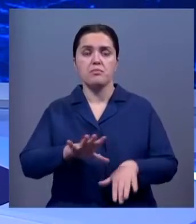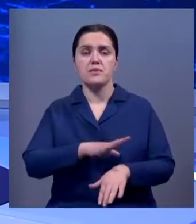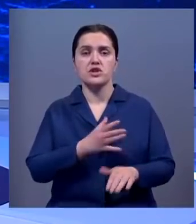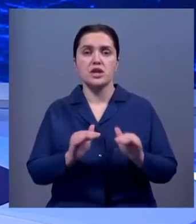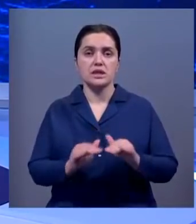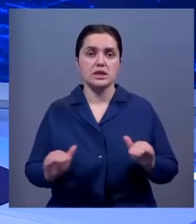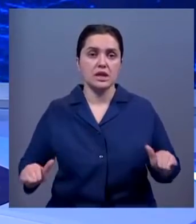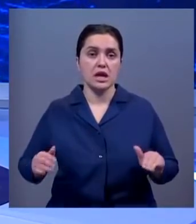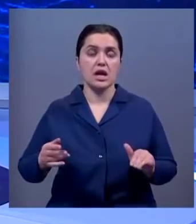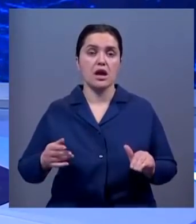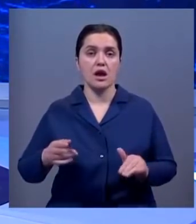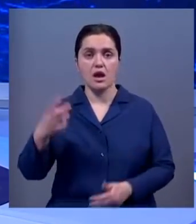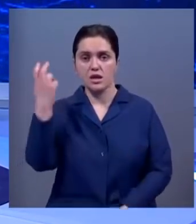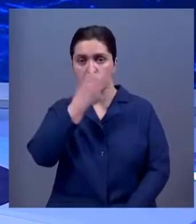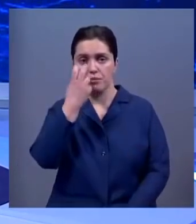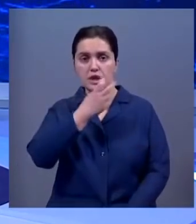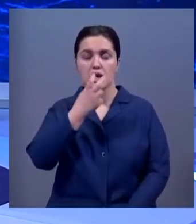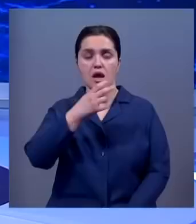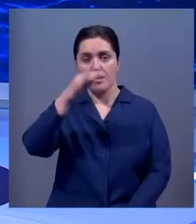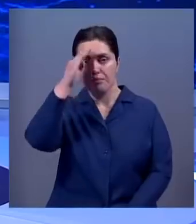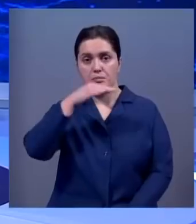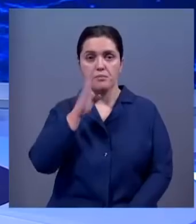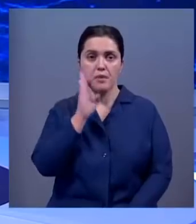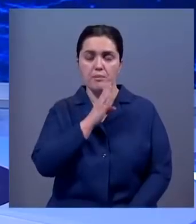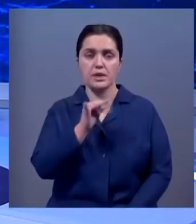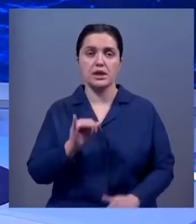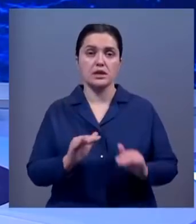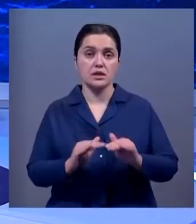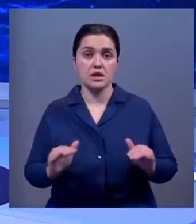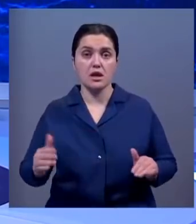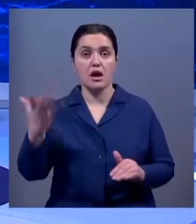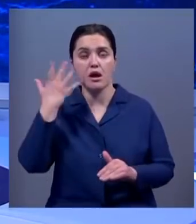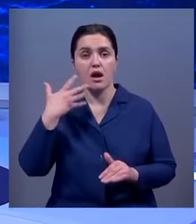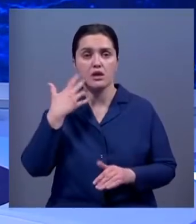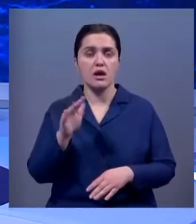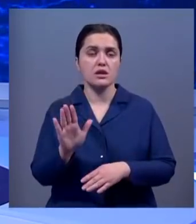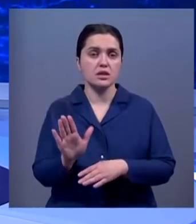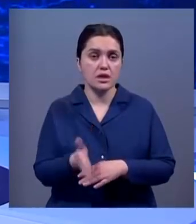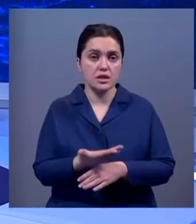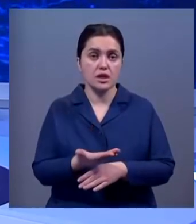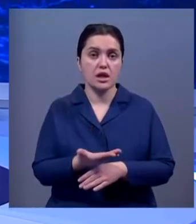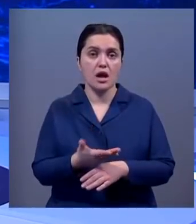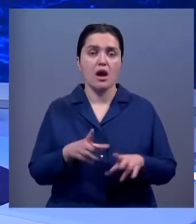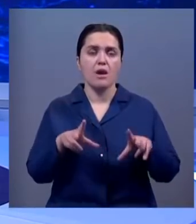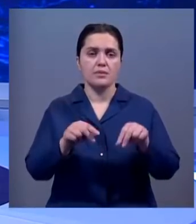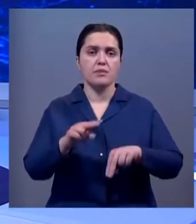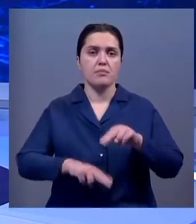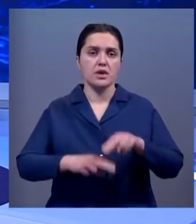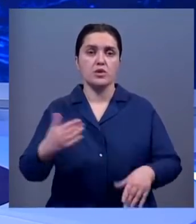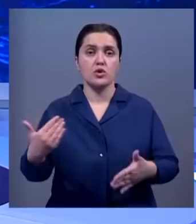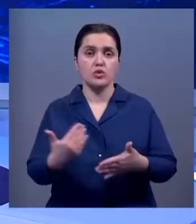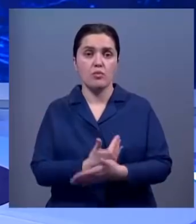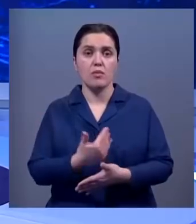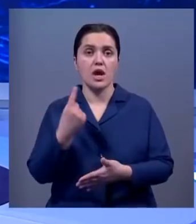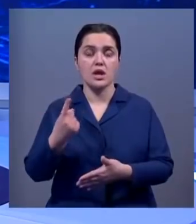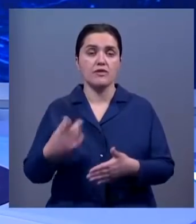бывшего детского сада для детей, слабовидящих и слепых родителей. Когда сносили дошкольное учреждение, обещали построить новый